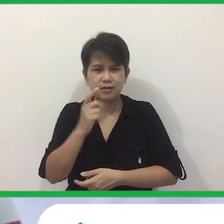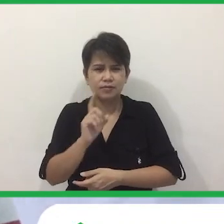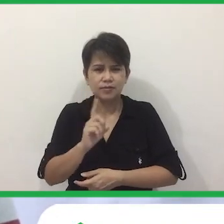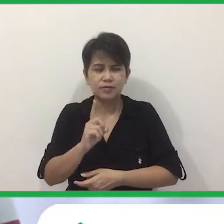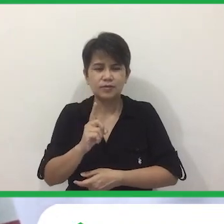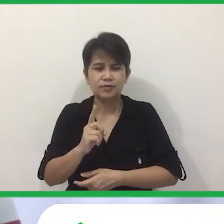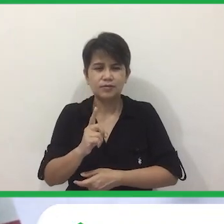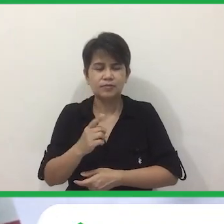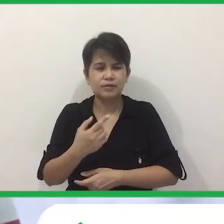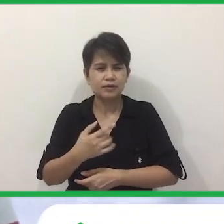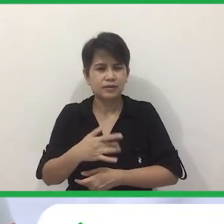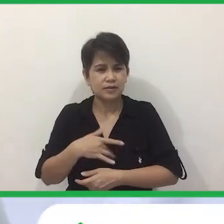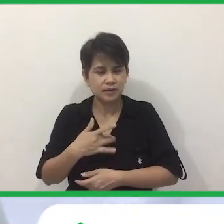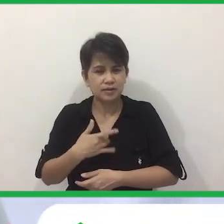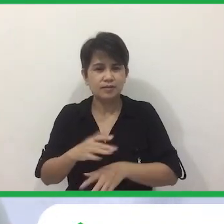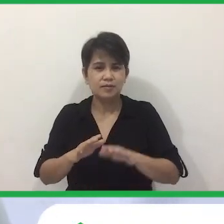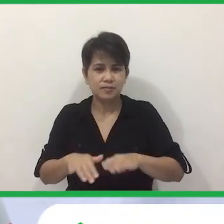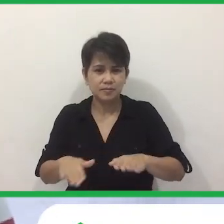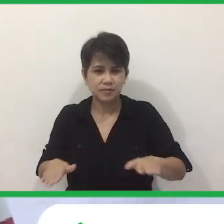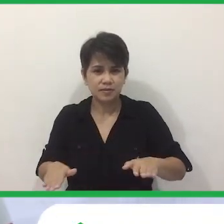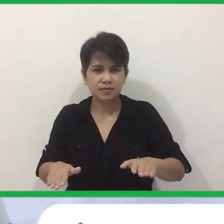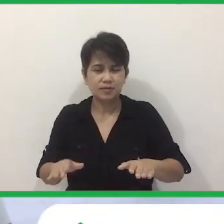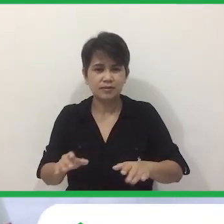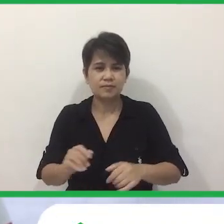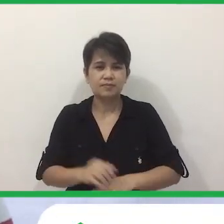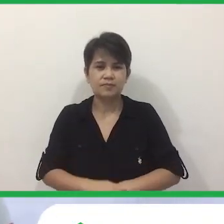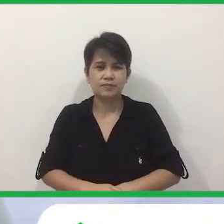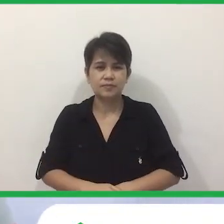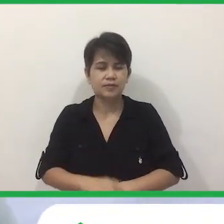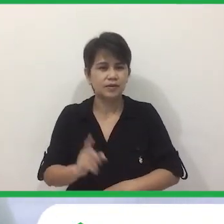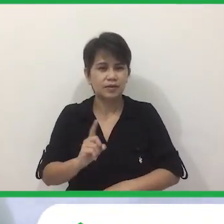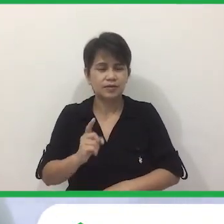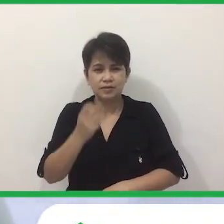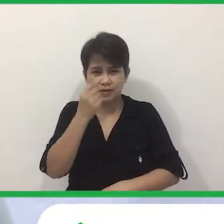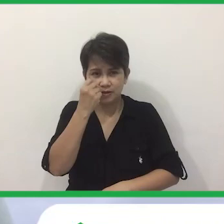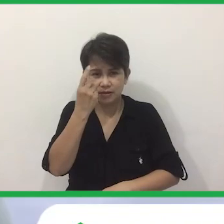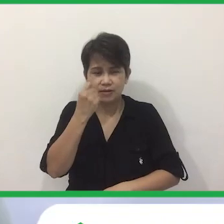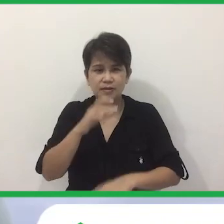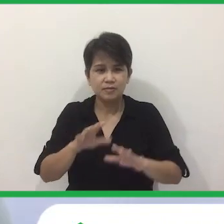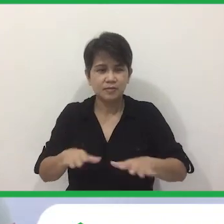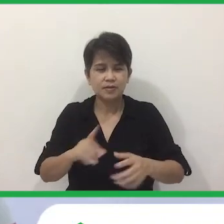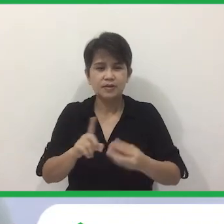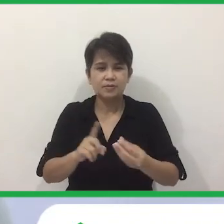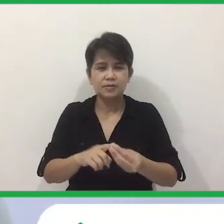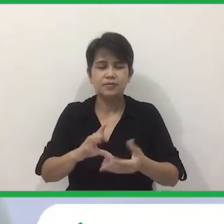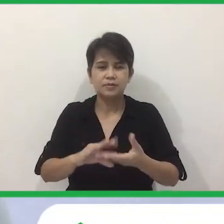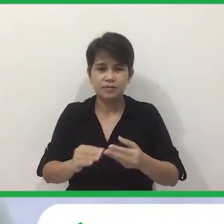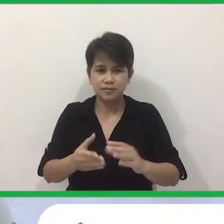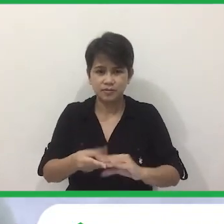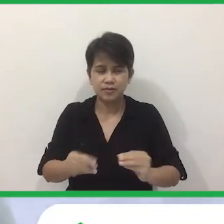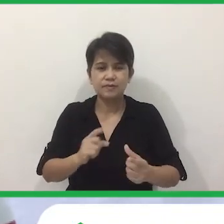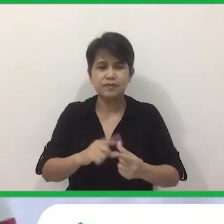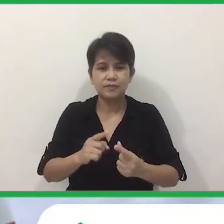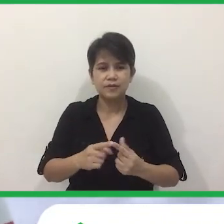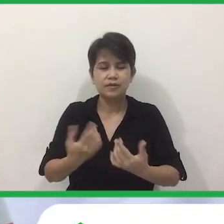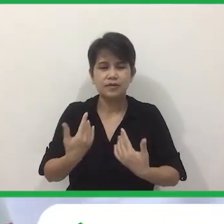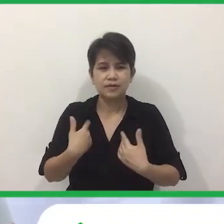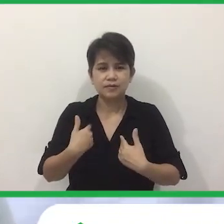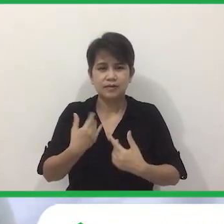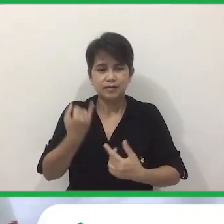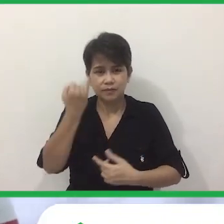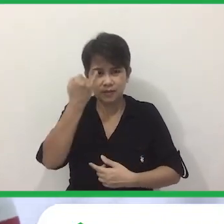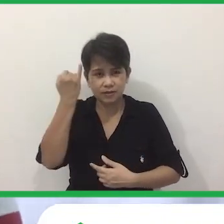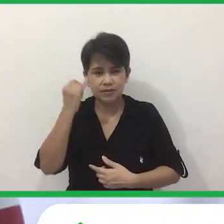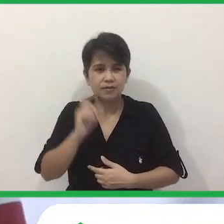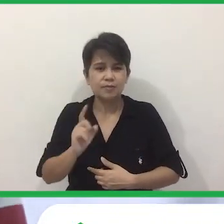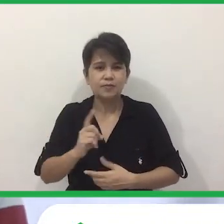Pugunawain Din Ano Yung Pagkakaunawa Nila Doon Sa Kwento Intindin Natin Yung Nararamdaman Nila At Doon Din Tayong Iikot At Pupulot Nang